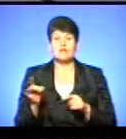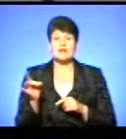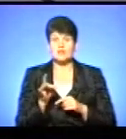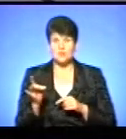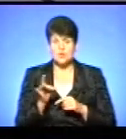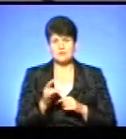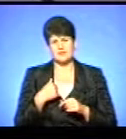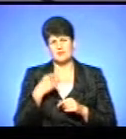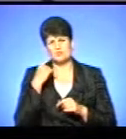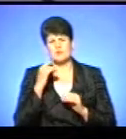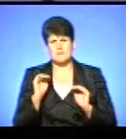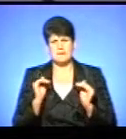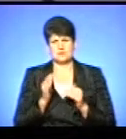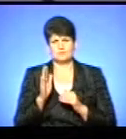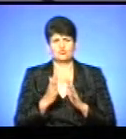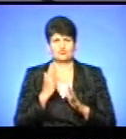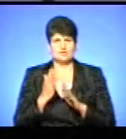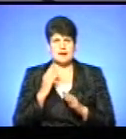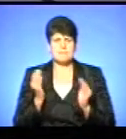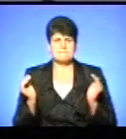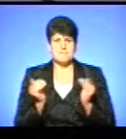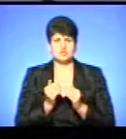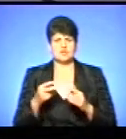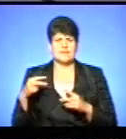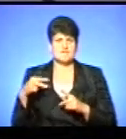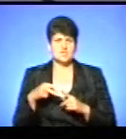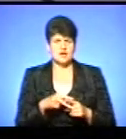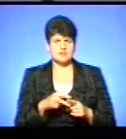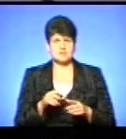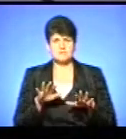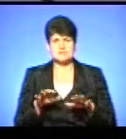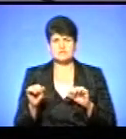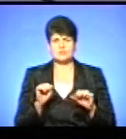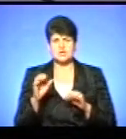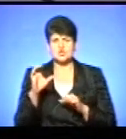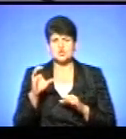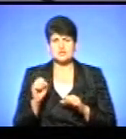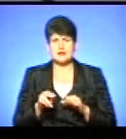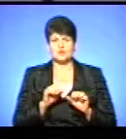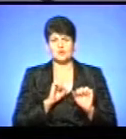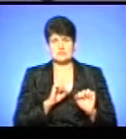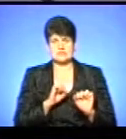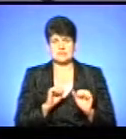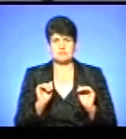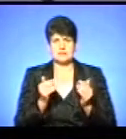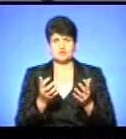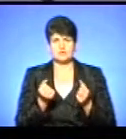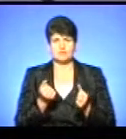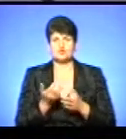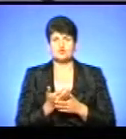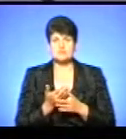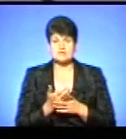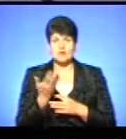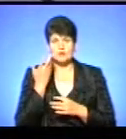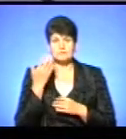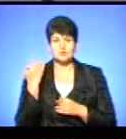я думаю, що менші будуть черги, тому що менше навантаження в місцевих управліннях соціального захисту вже на місцях, менше отримувачів субсидій. Коли ми